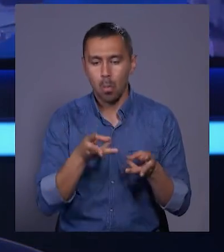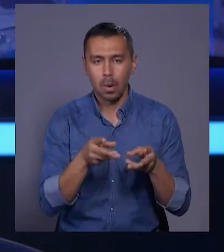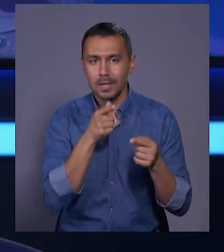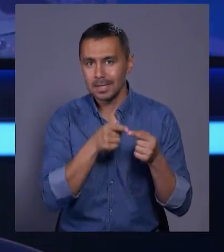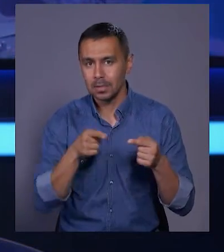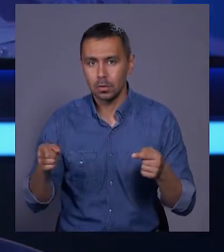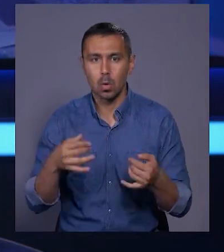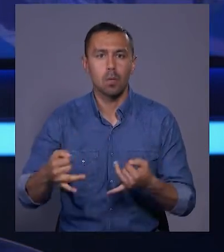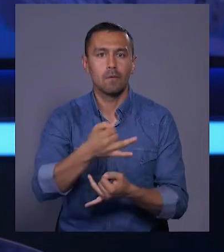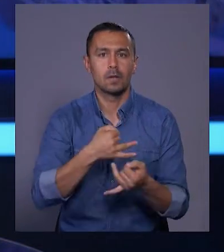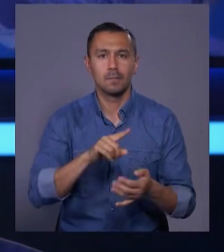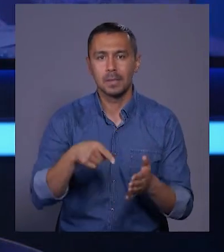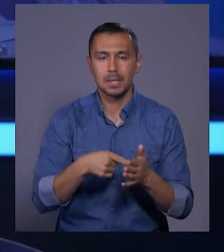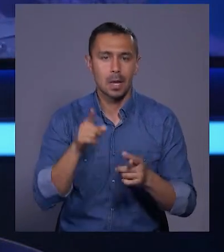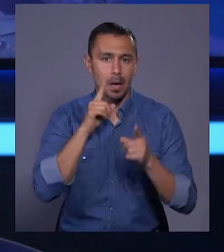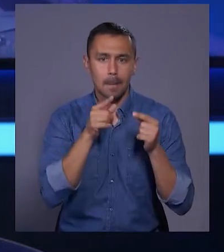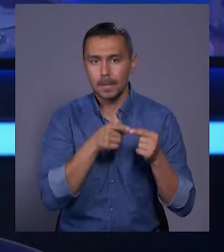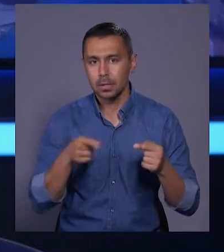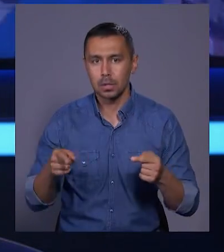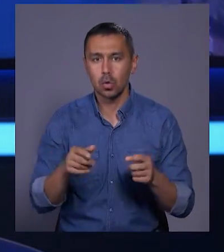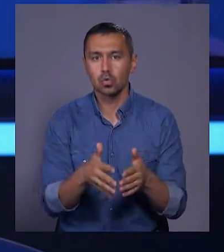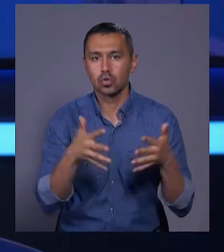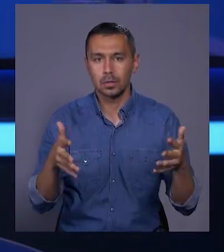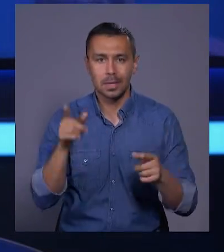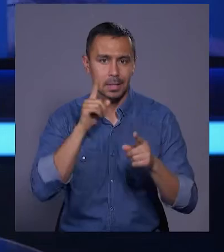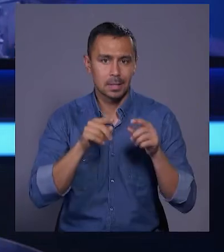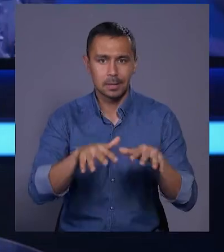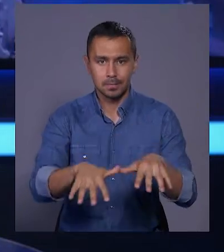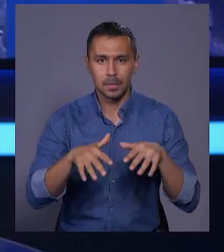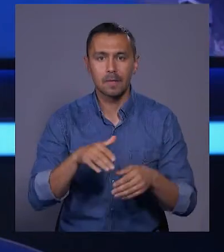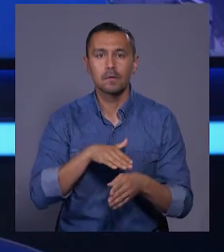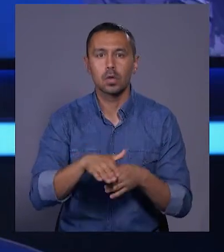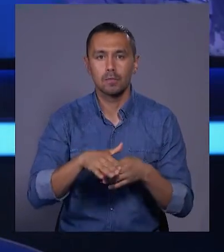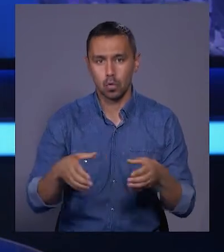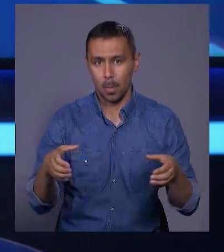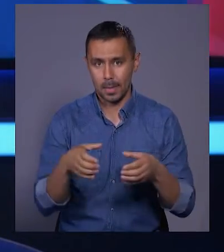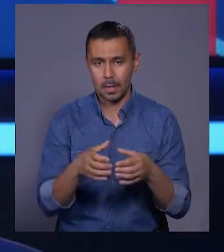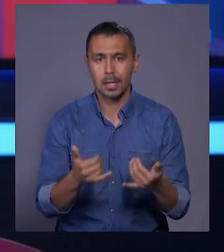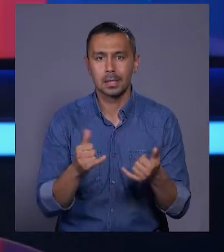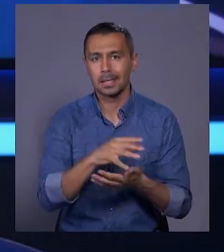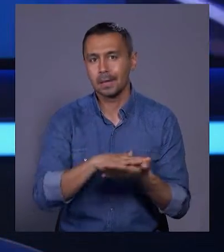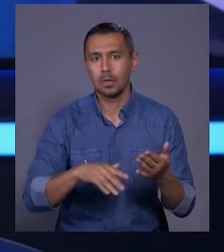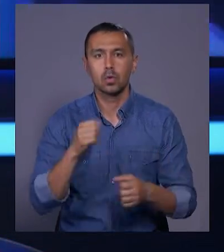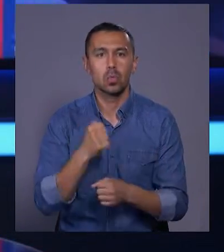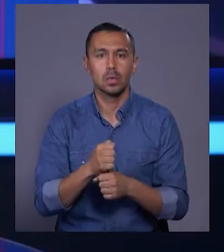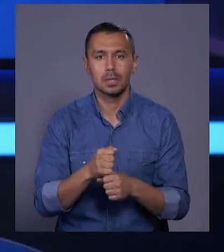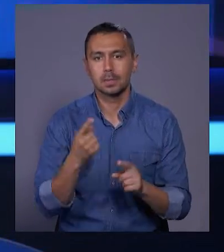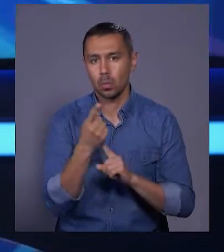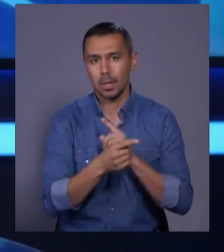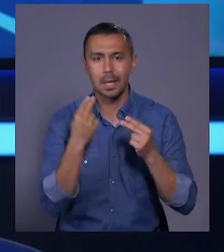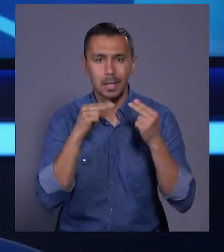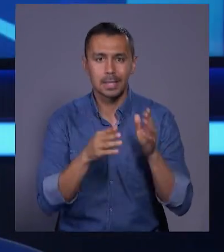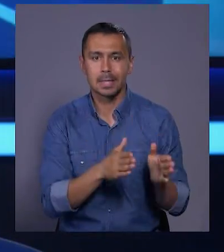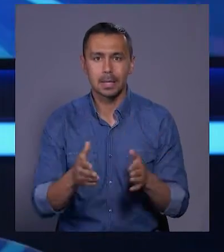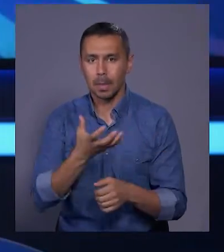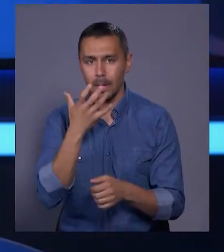сезону, обговорили у міській раді під час розширеного засідання виконавчого комітету. Наразі тривають роботи з модернізації